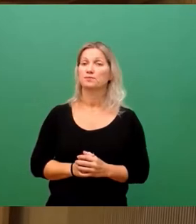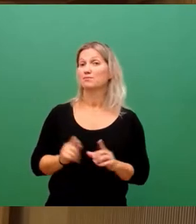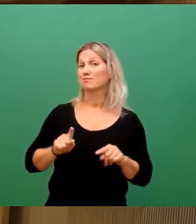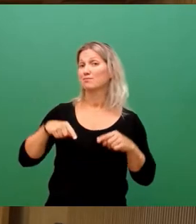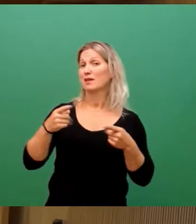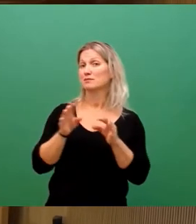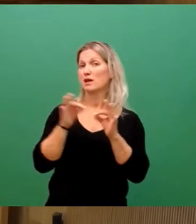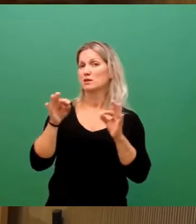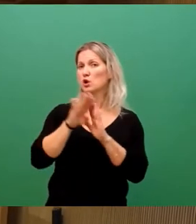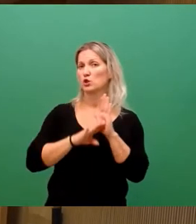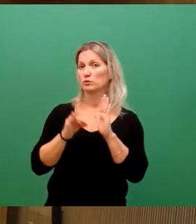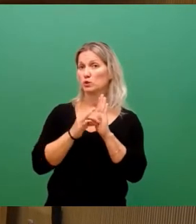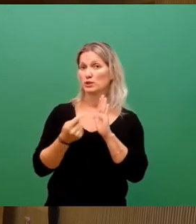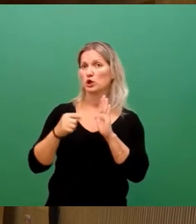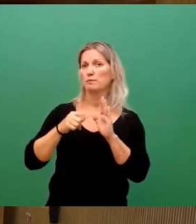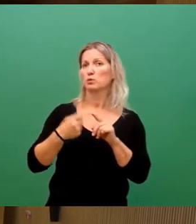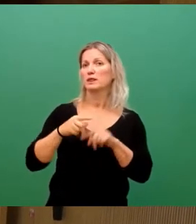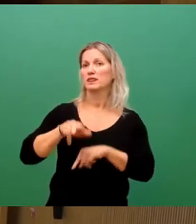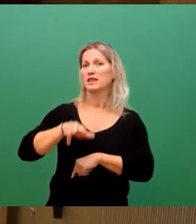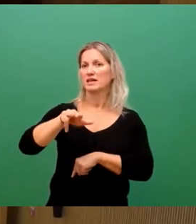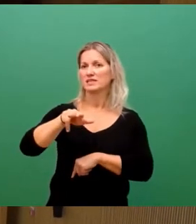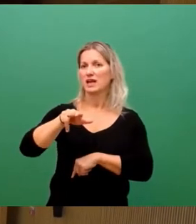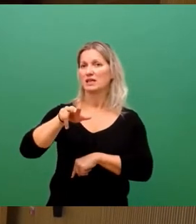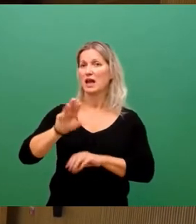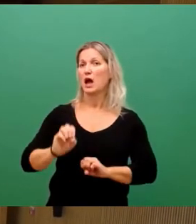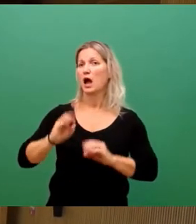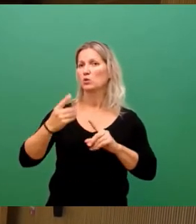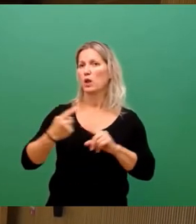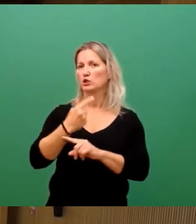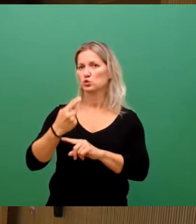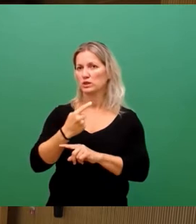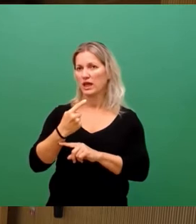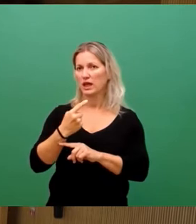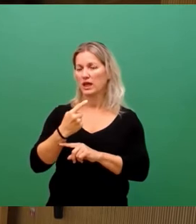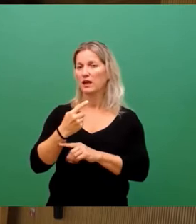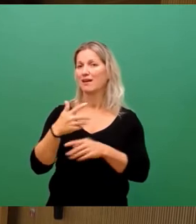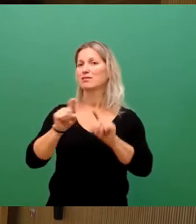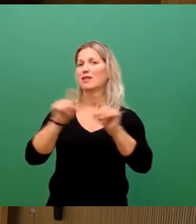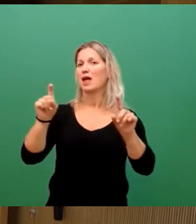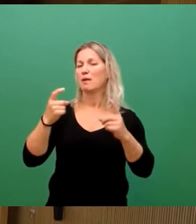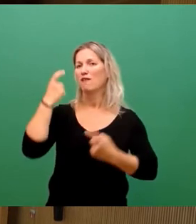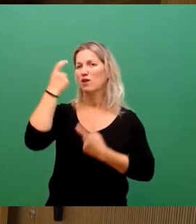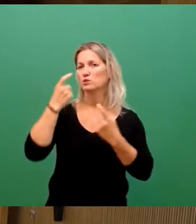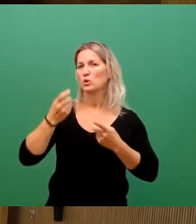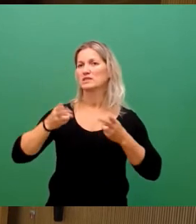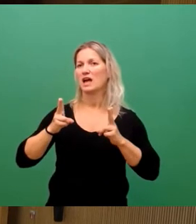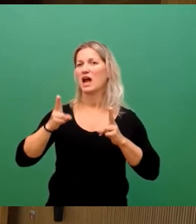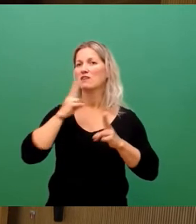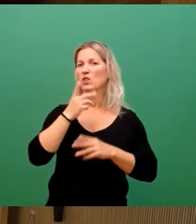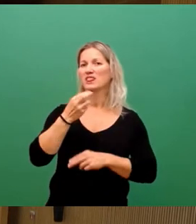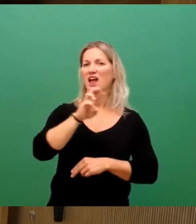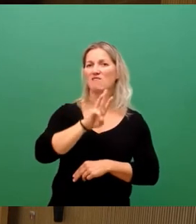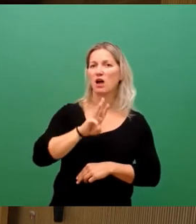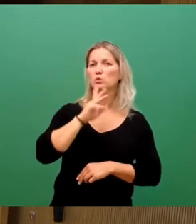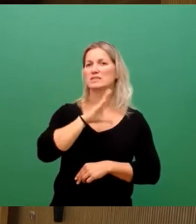Tagesordnungspunkt Nummer 13, die Aktuelle Stunde mit dem Titel Versorgungssicherheit von Drehwerk und Sachsenenergie durch